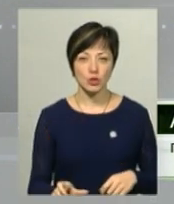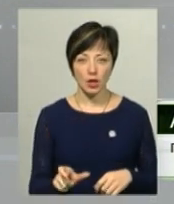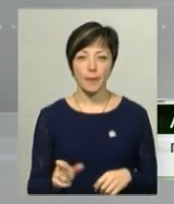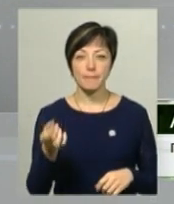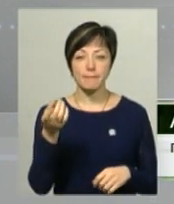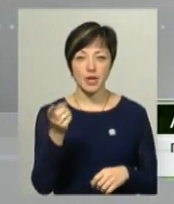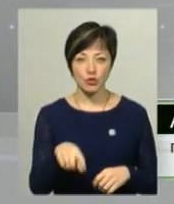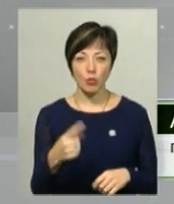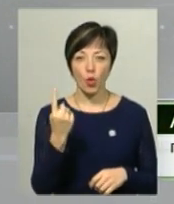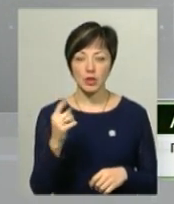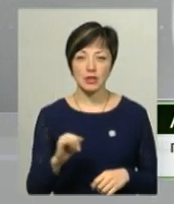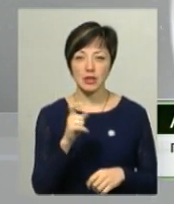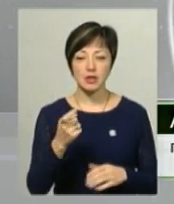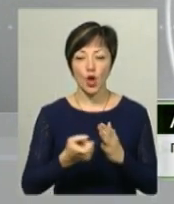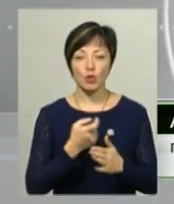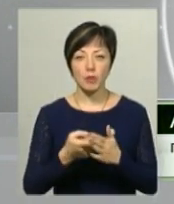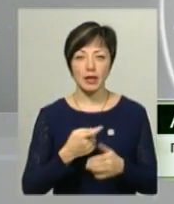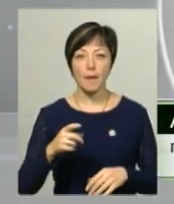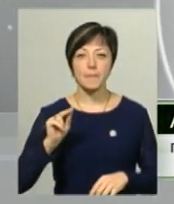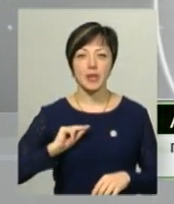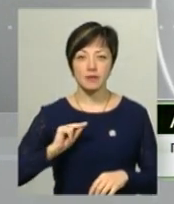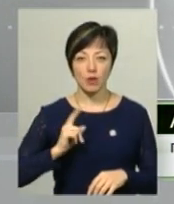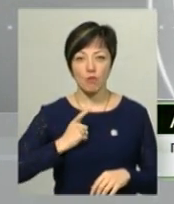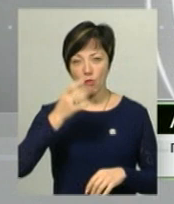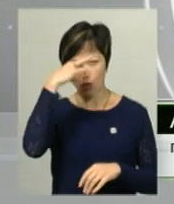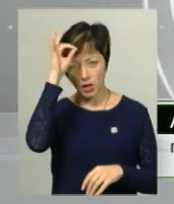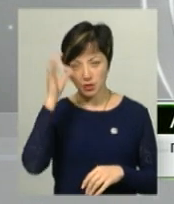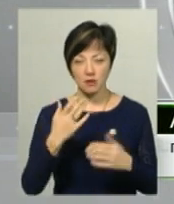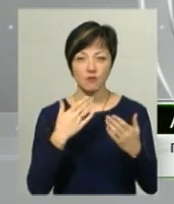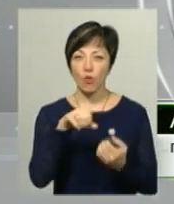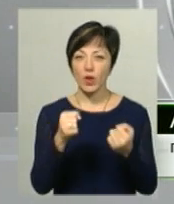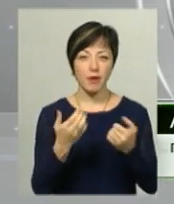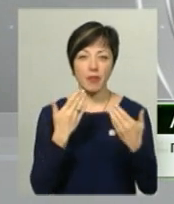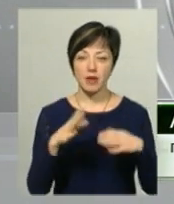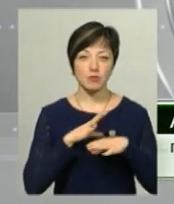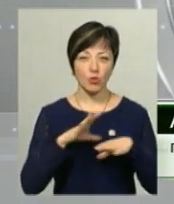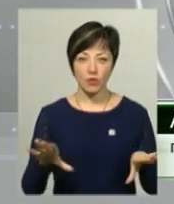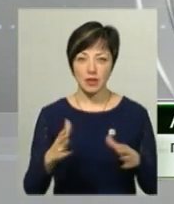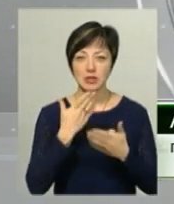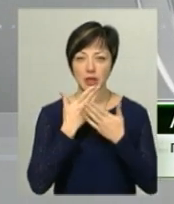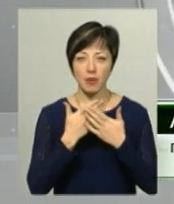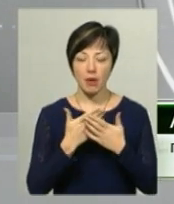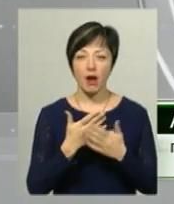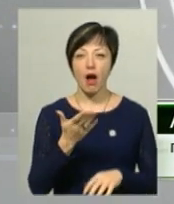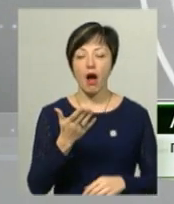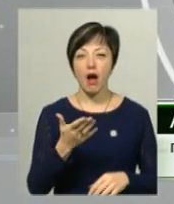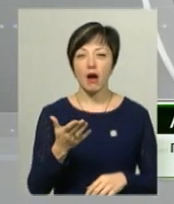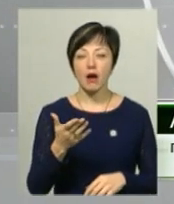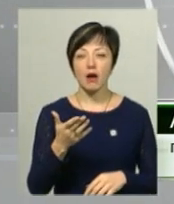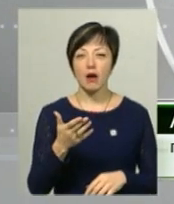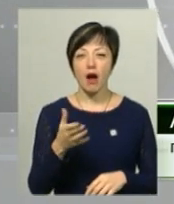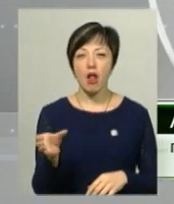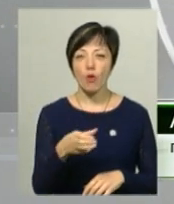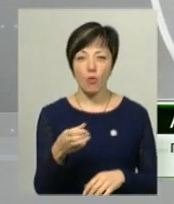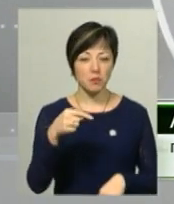При цьому один із допитаних інспекторів суду пояснив, що водієм не спілкувався, запах алкоголю від нього не чув, будь-яких